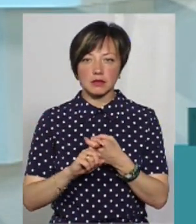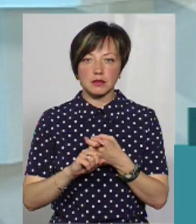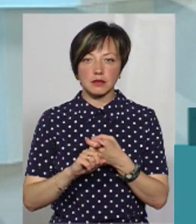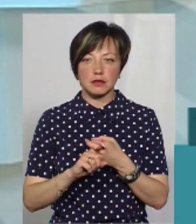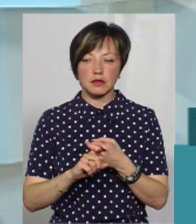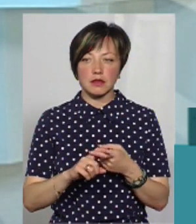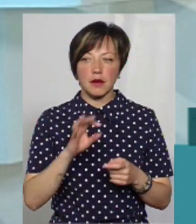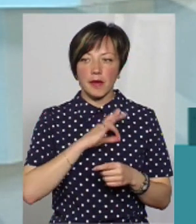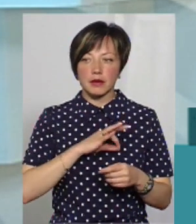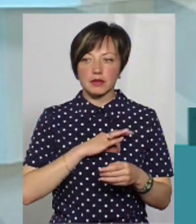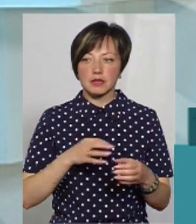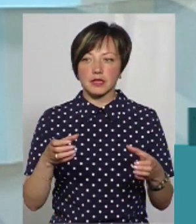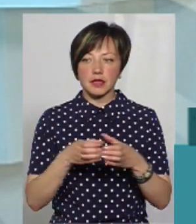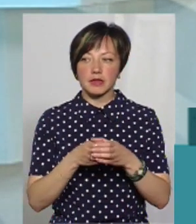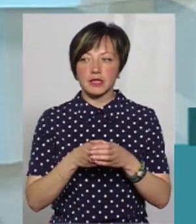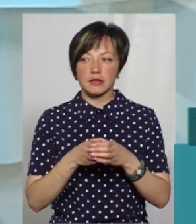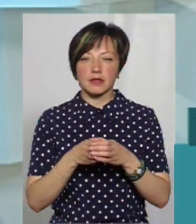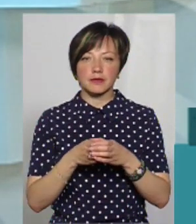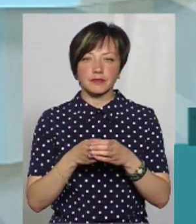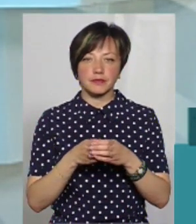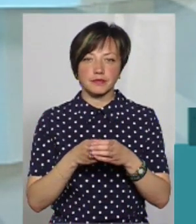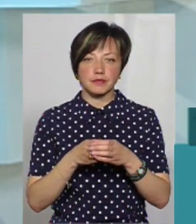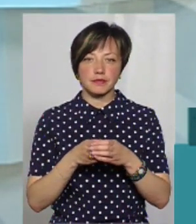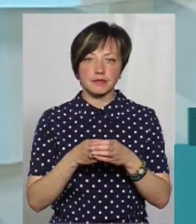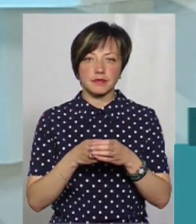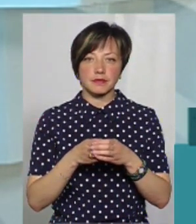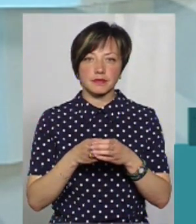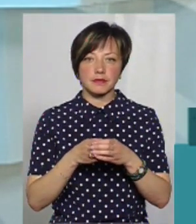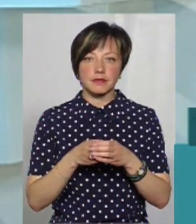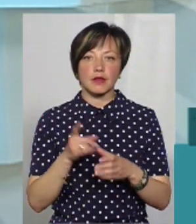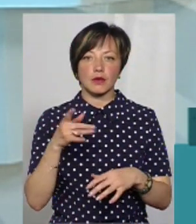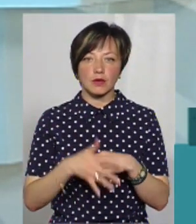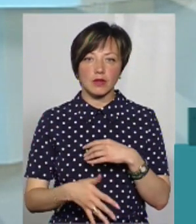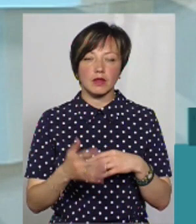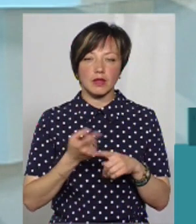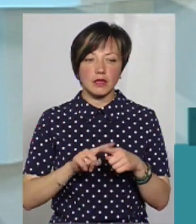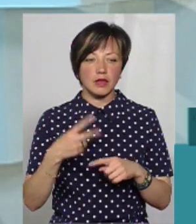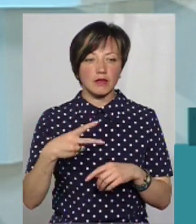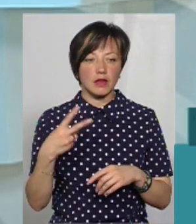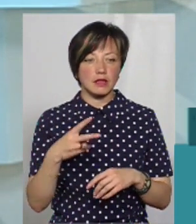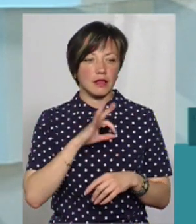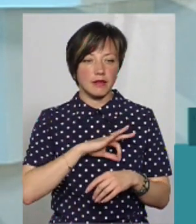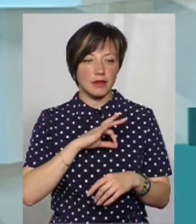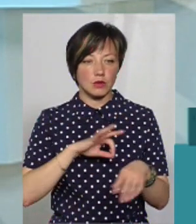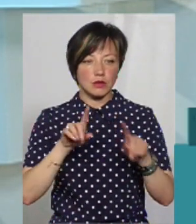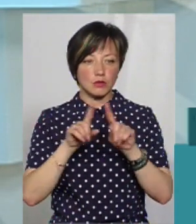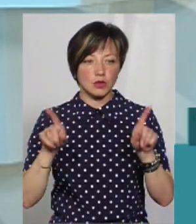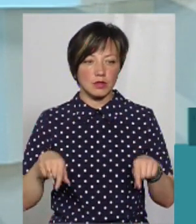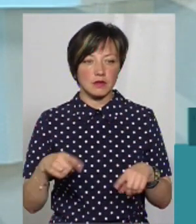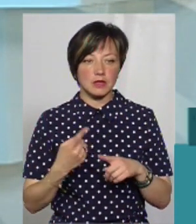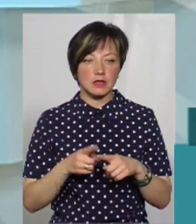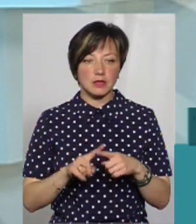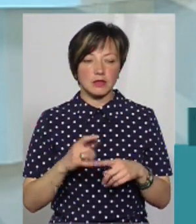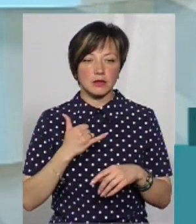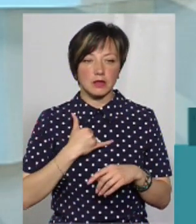пільговиків, які є на їхній території. Зрозуміло, що в нас є цих 20 невикористаних путівок. Це в